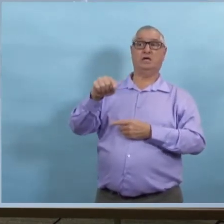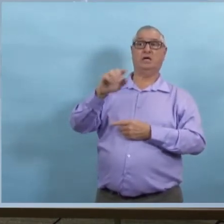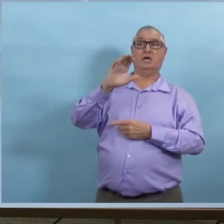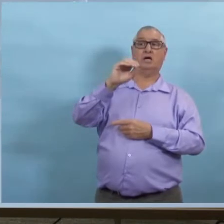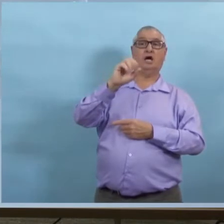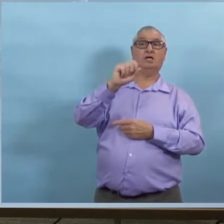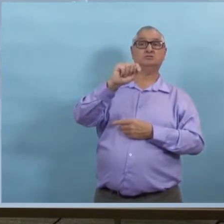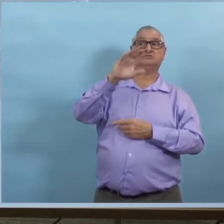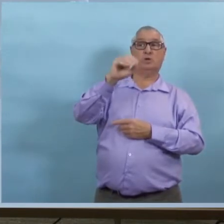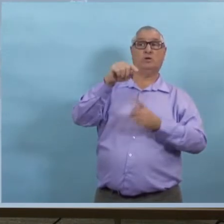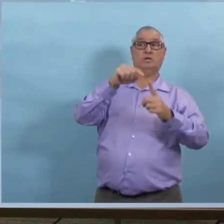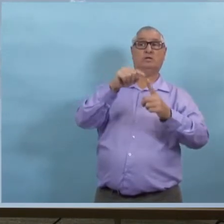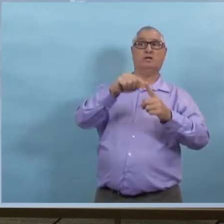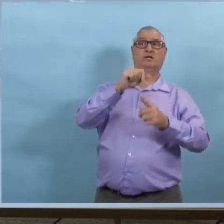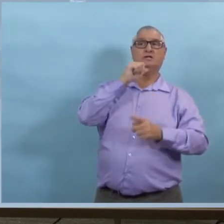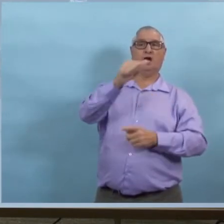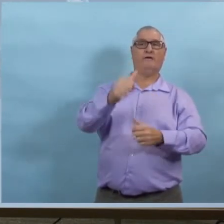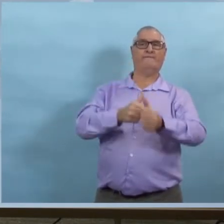Donc,